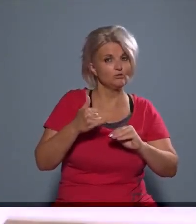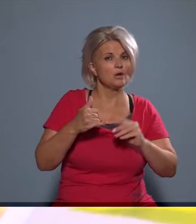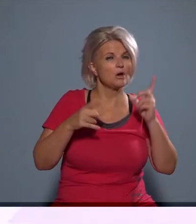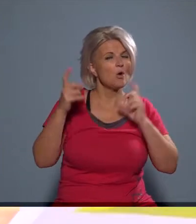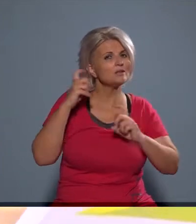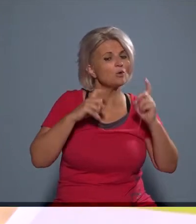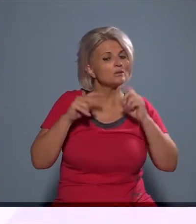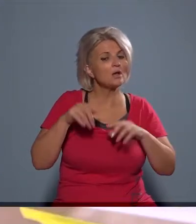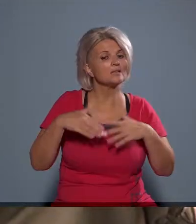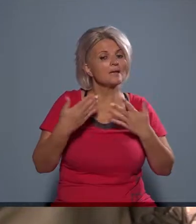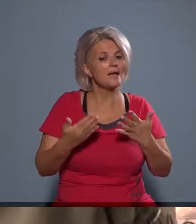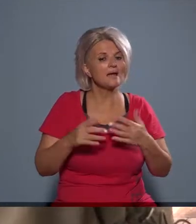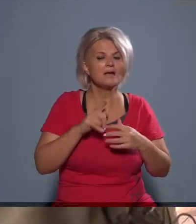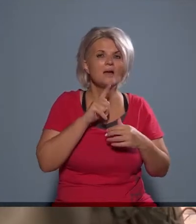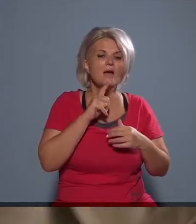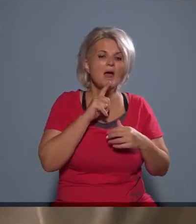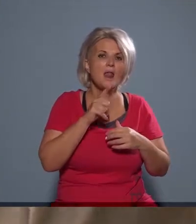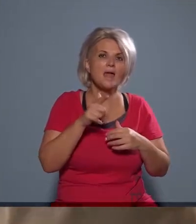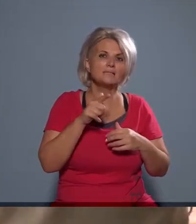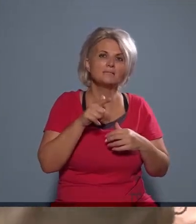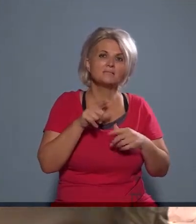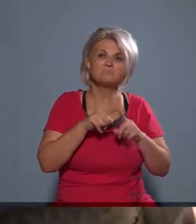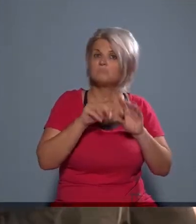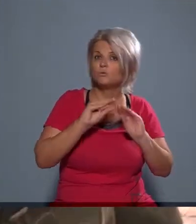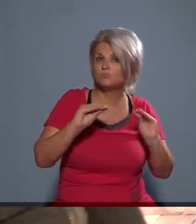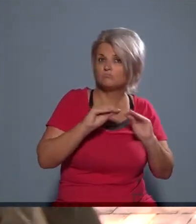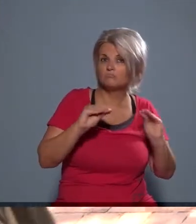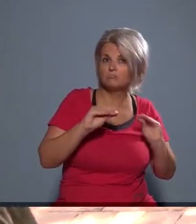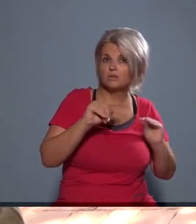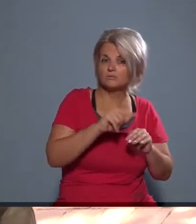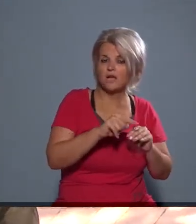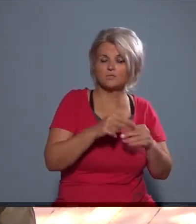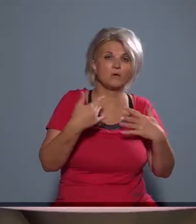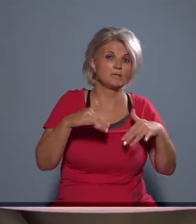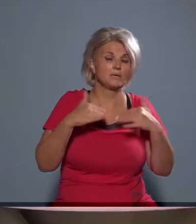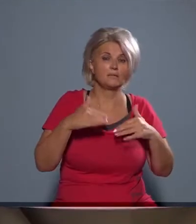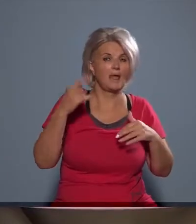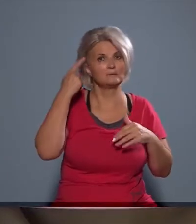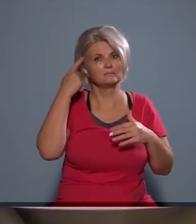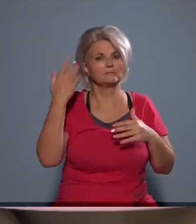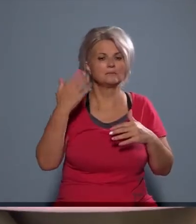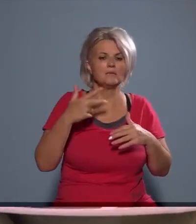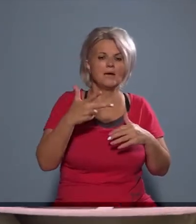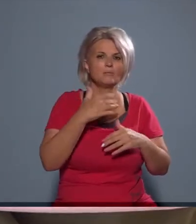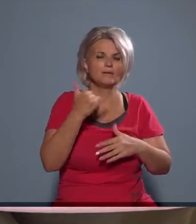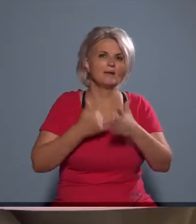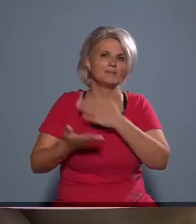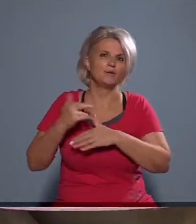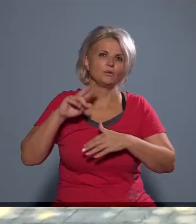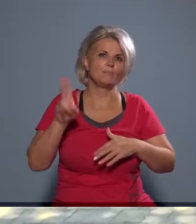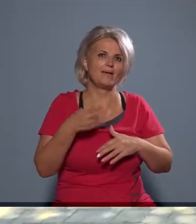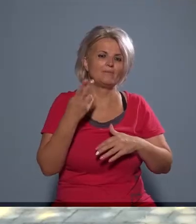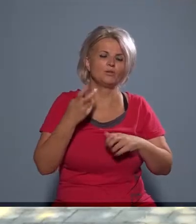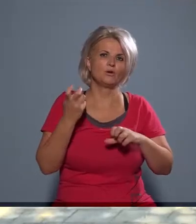életedbe. Gondoltad, hogy egyébként lesz errefelé utad, vagy ez úgy hirtelen jött? Három éve